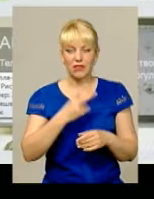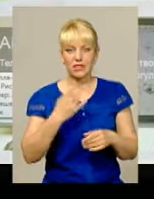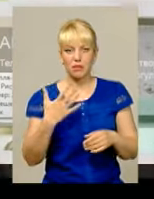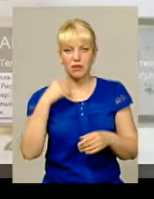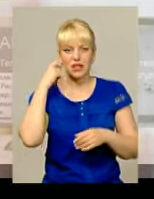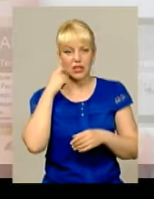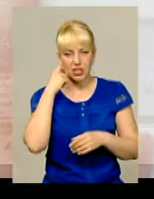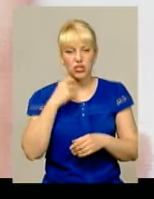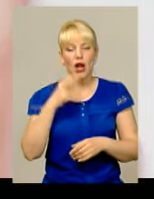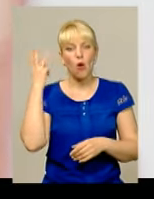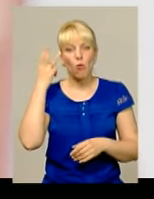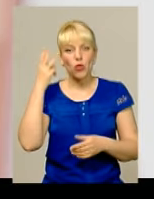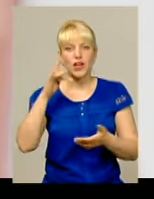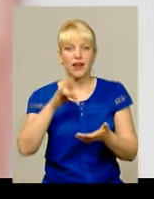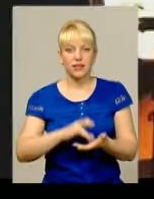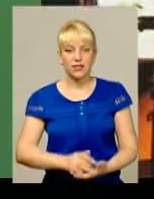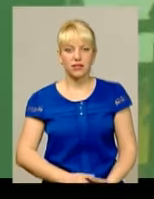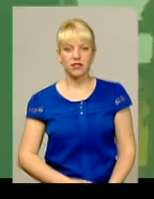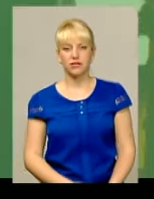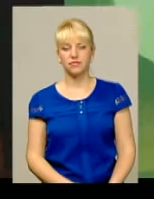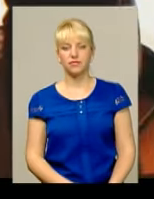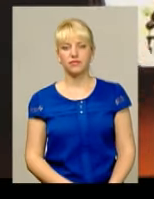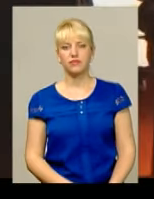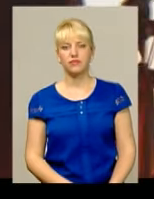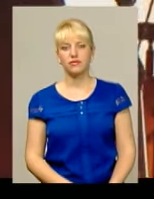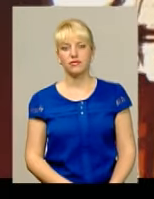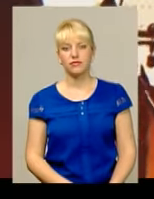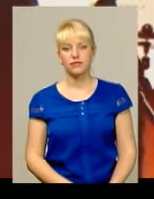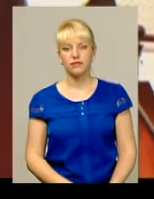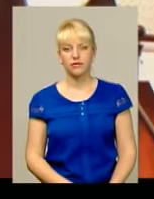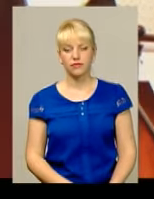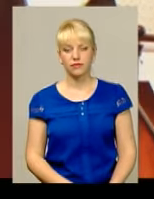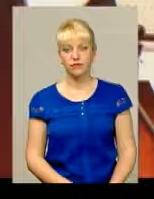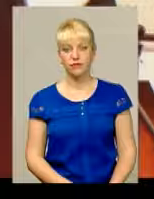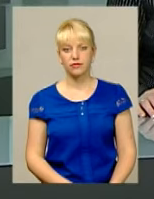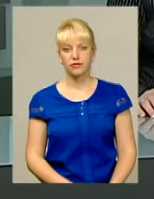-річчя Поділля Центр Світлана Русіна, Юрій Чорний для інформаційного випуску